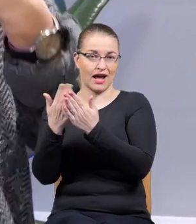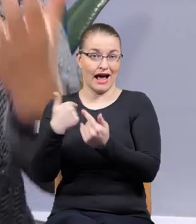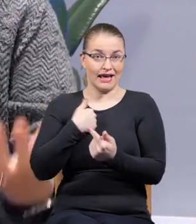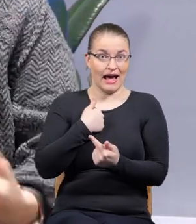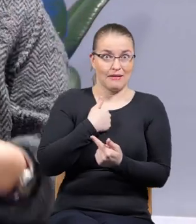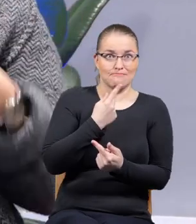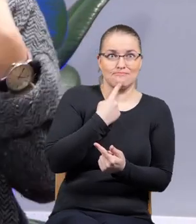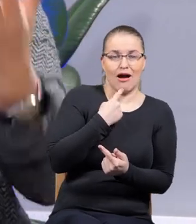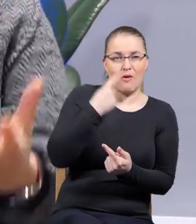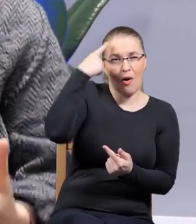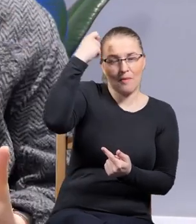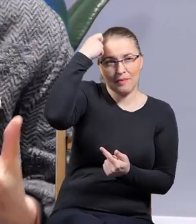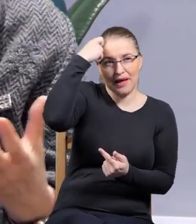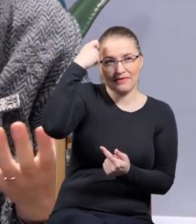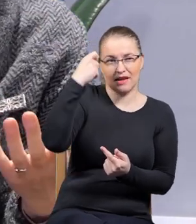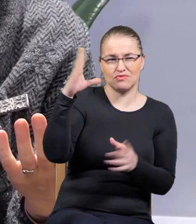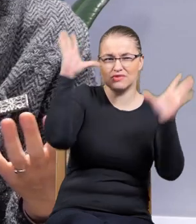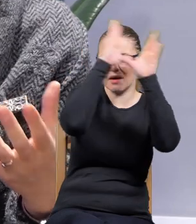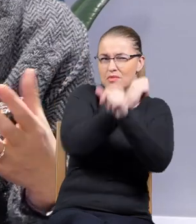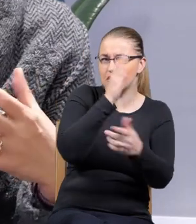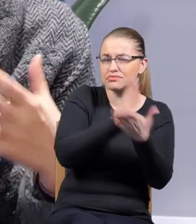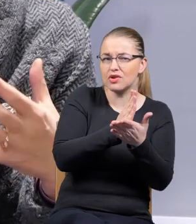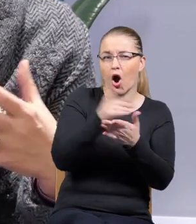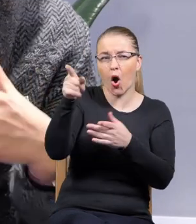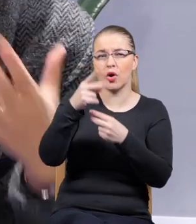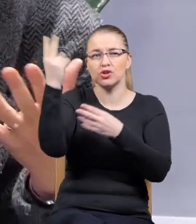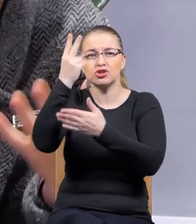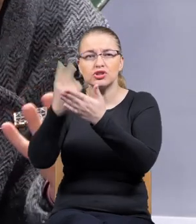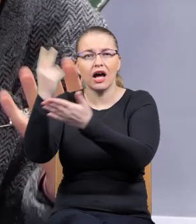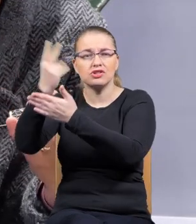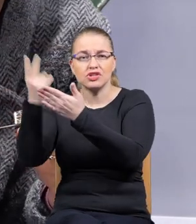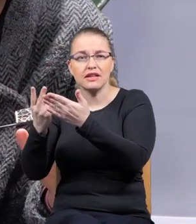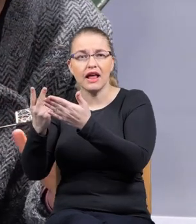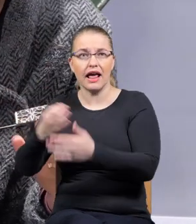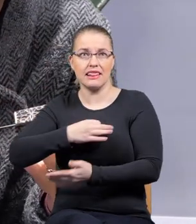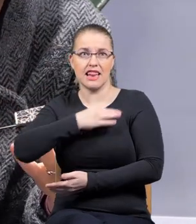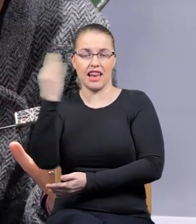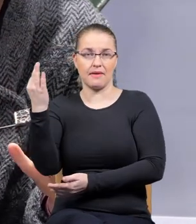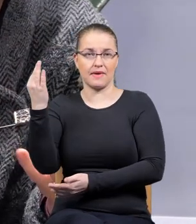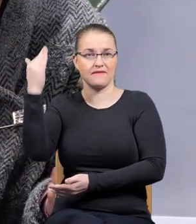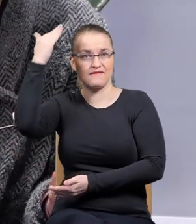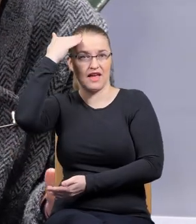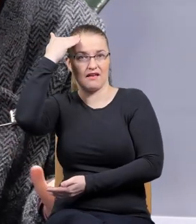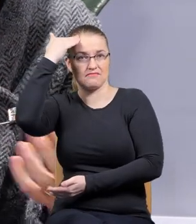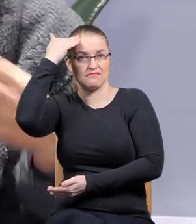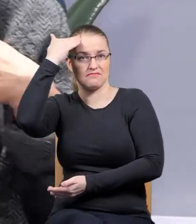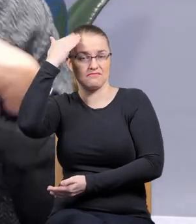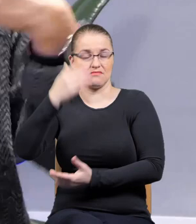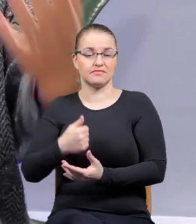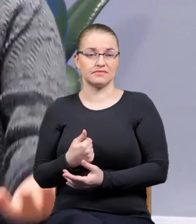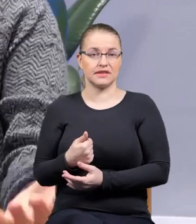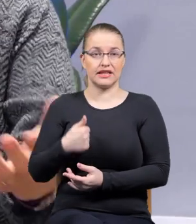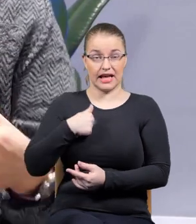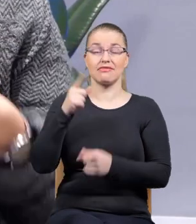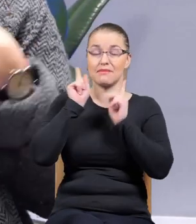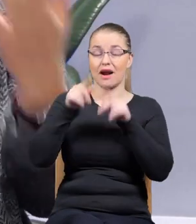jakby w procesie czytania, przeżywania tego, więc w związku z tym są lepiej zorientowani w tej książce niż ja. Czyli naprawdę